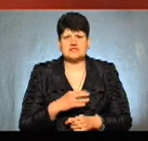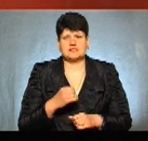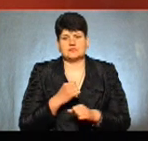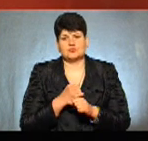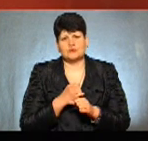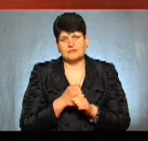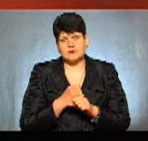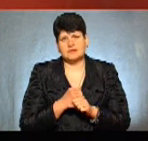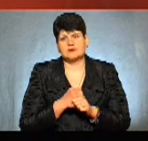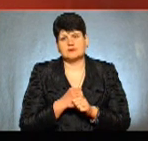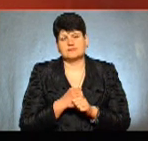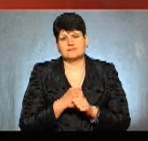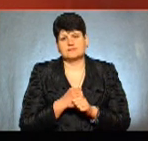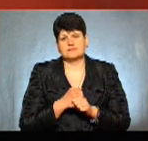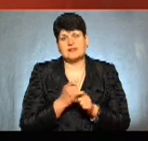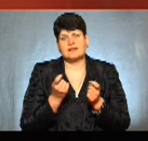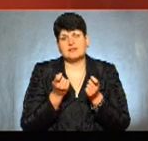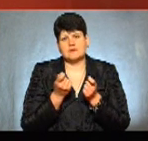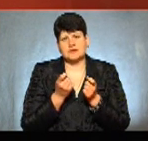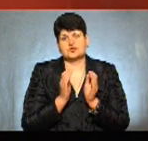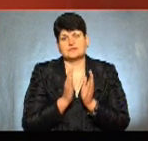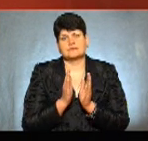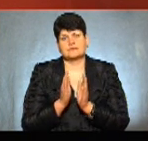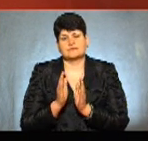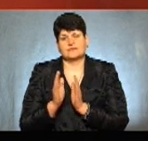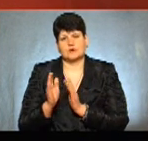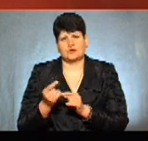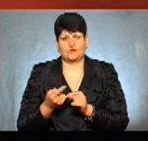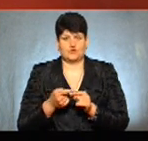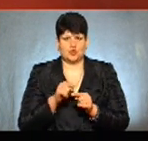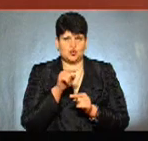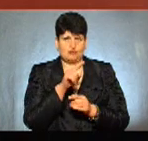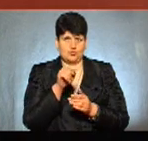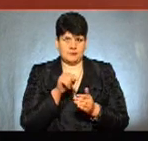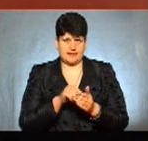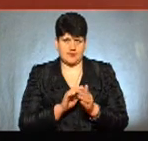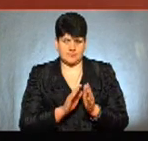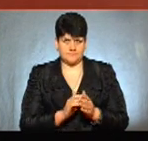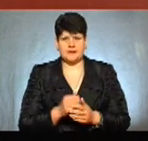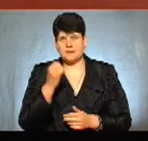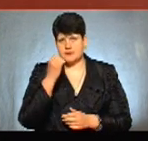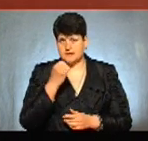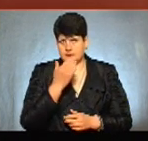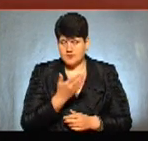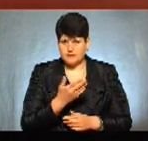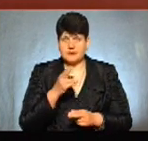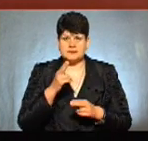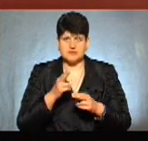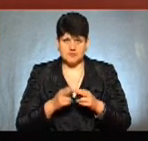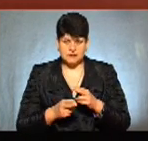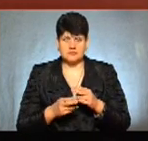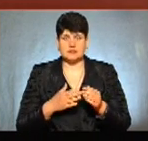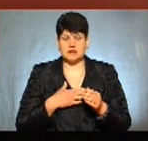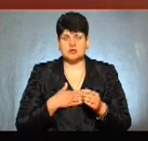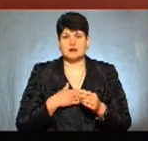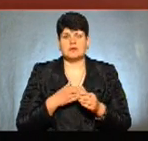хоча б, ну, будемо казали, невеличкий лад в цьому питанні. Що ж, я вам дякую, ми маємо завершувати, бо закінчується